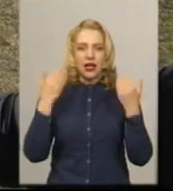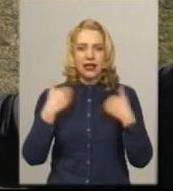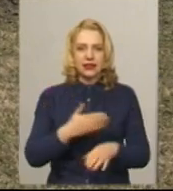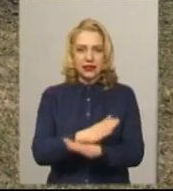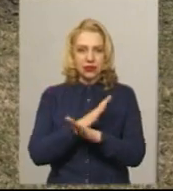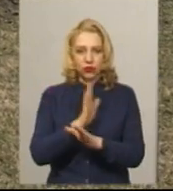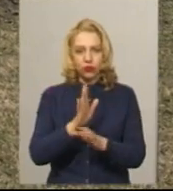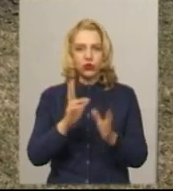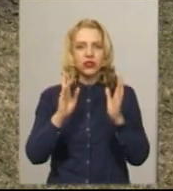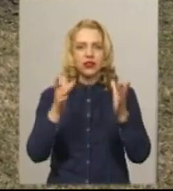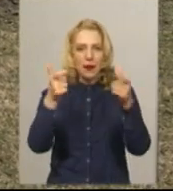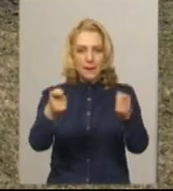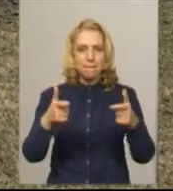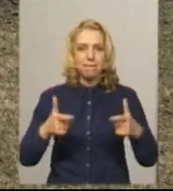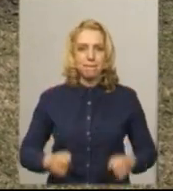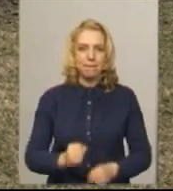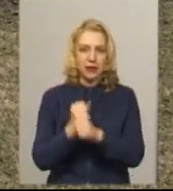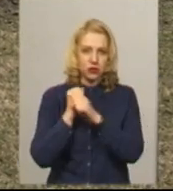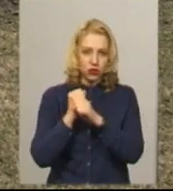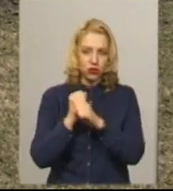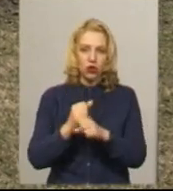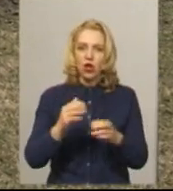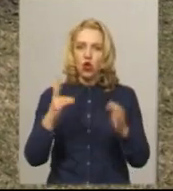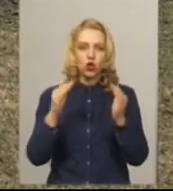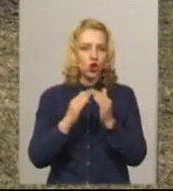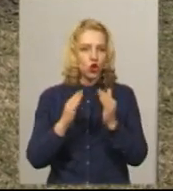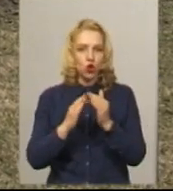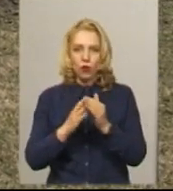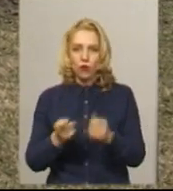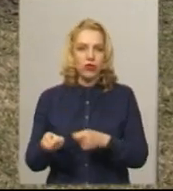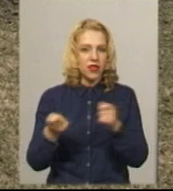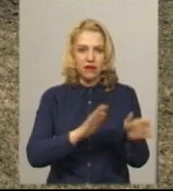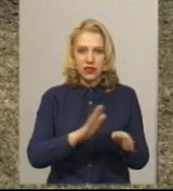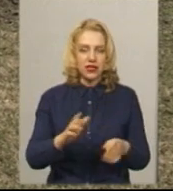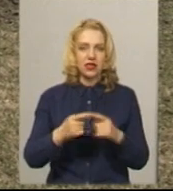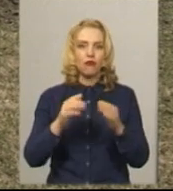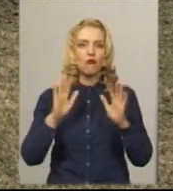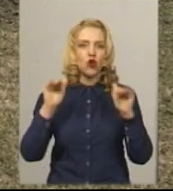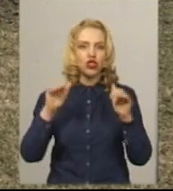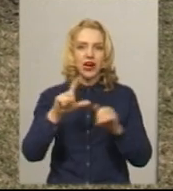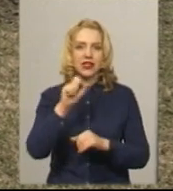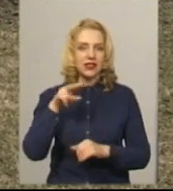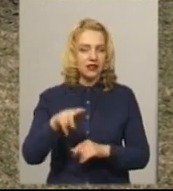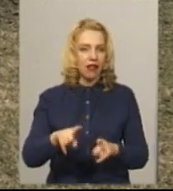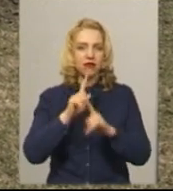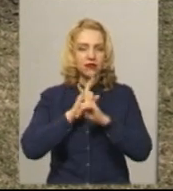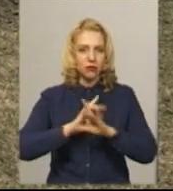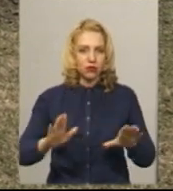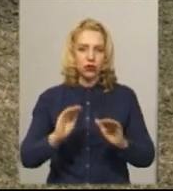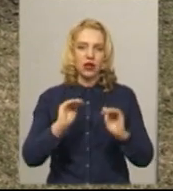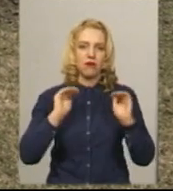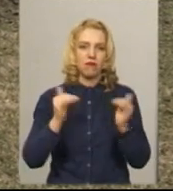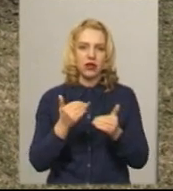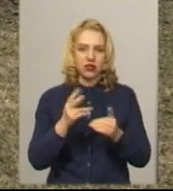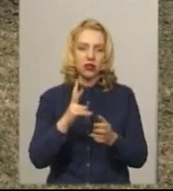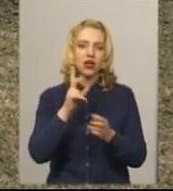герметичному мішку. Додому тіло не везеться, на залі прощання на ритуальній служби тіла також не буде. І обмеження в кількості людей.